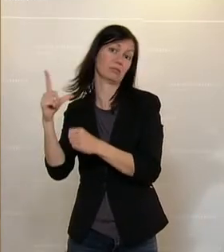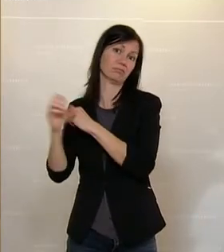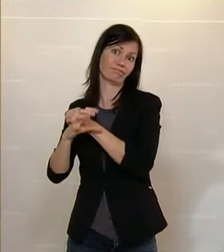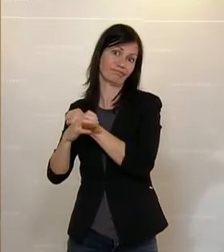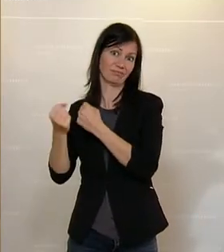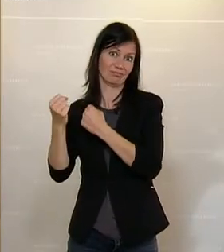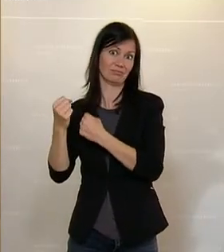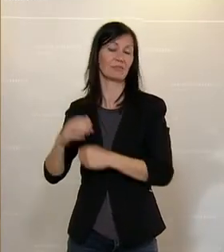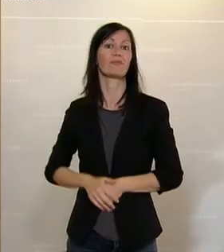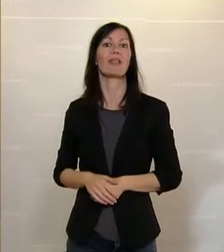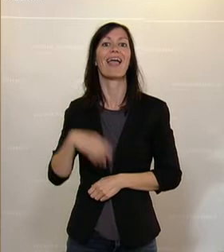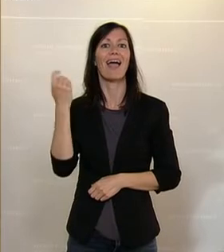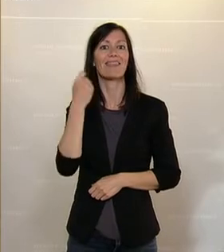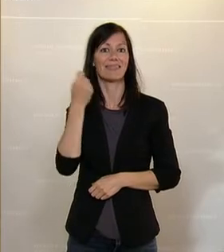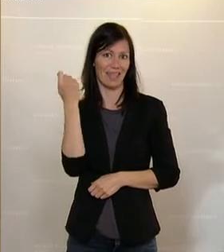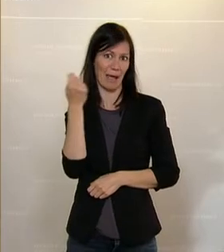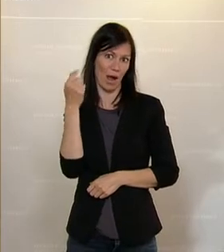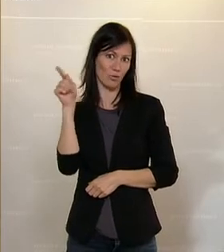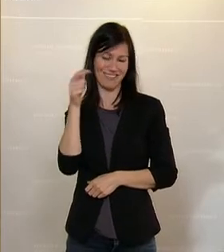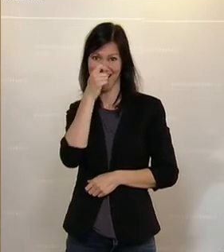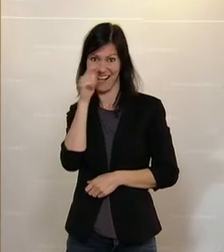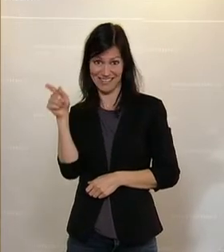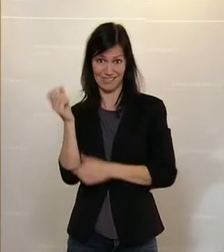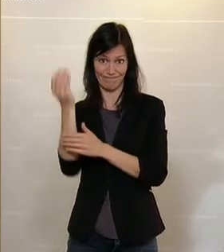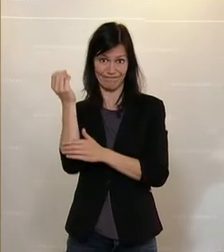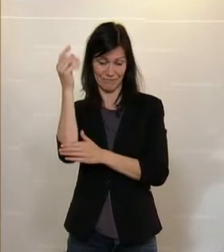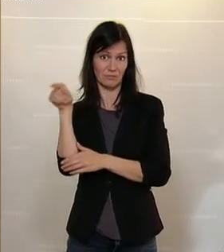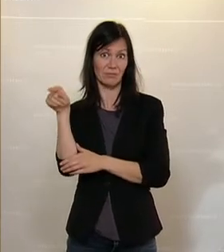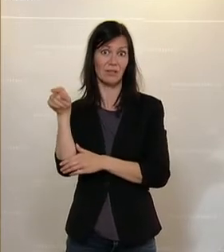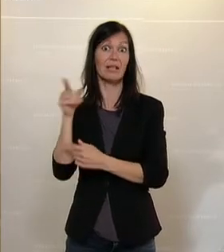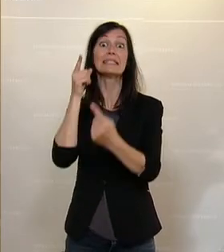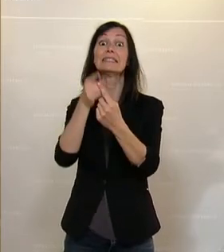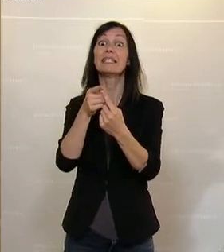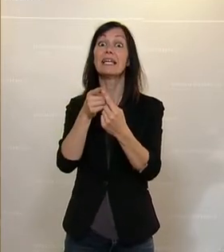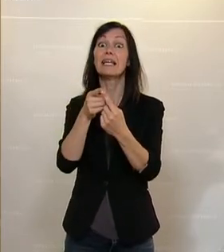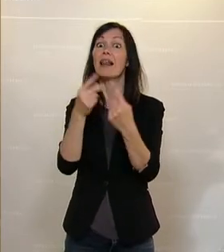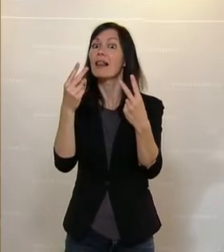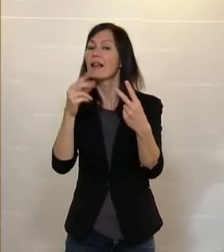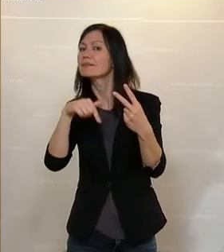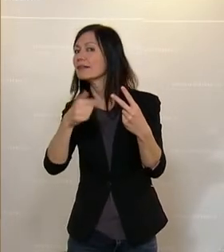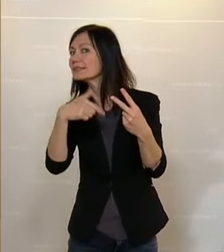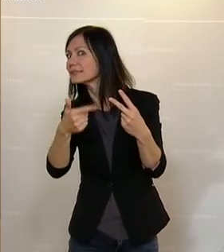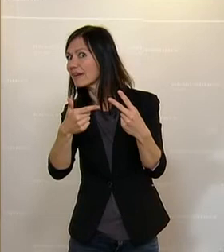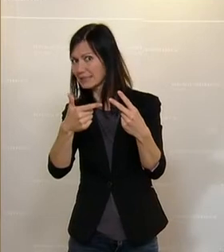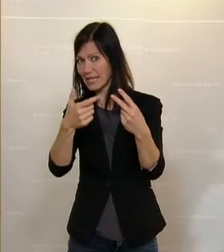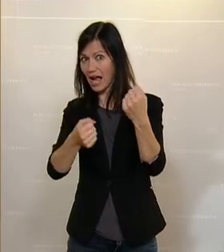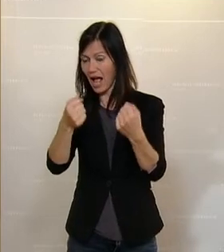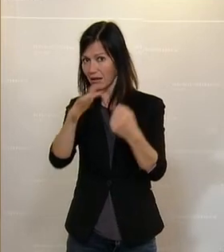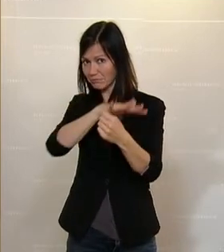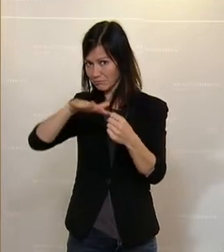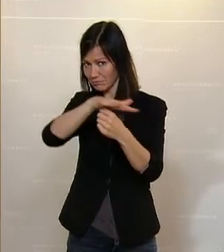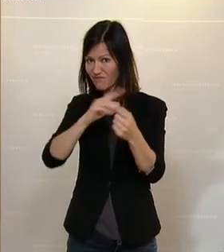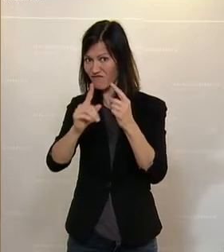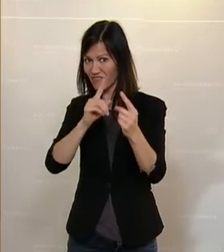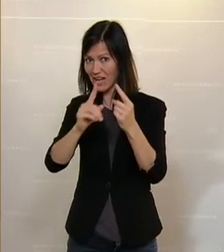Treibhausgasemissionen wurde der Zielwert 2020 im Sektor Verkehr von rund